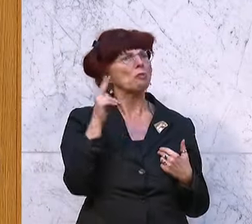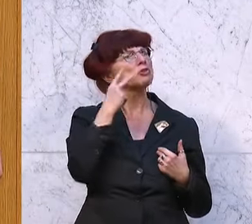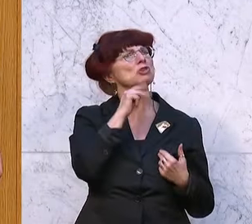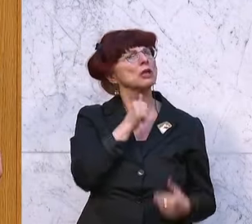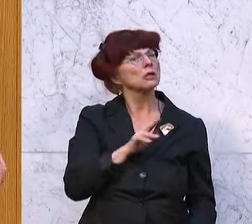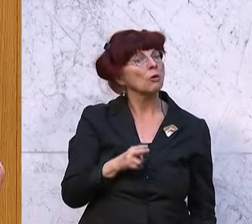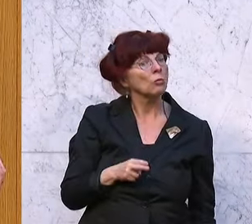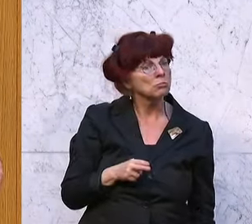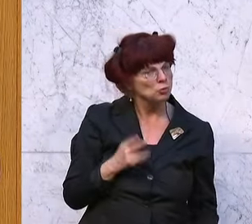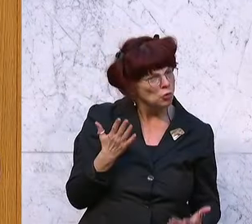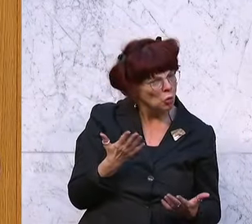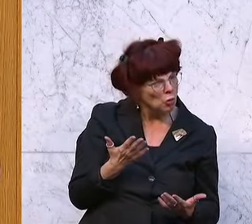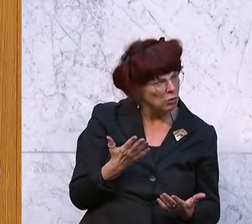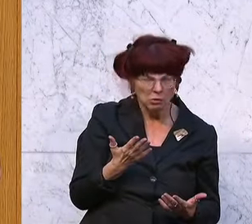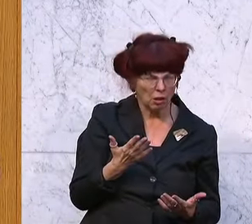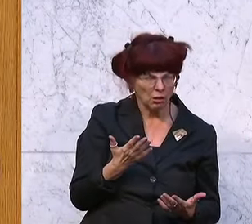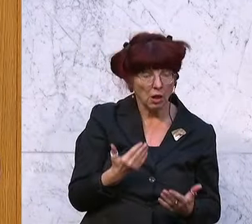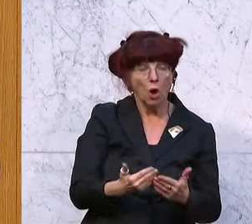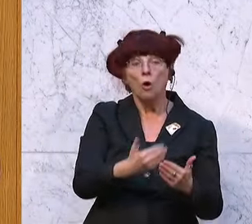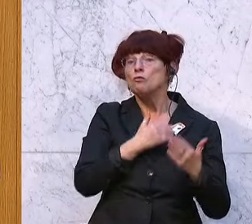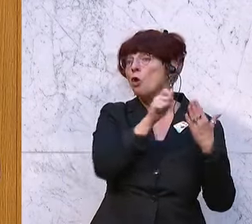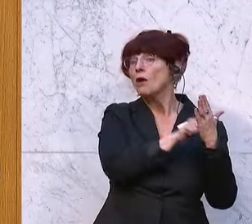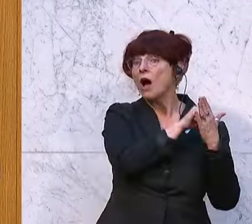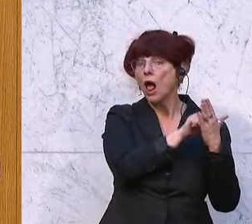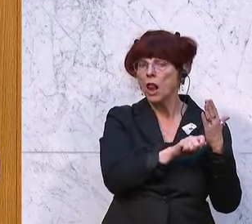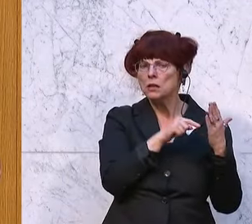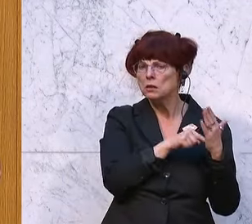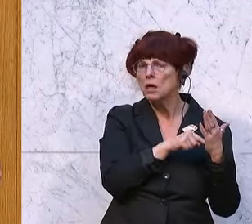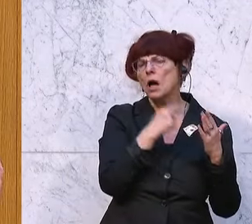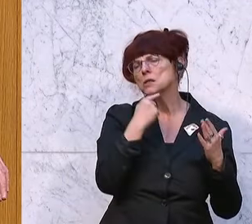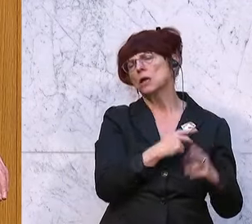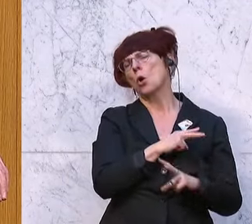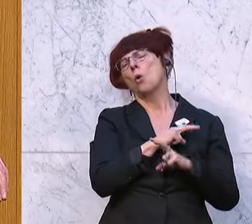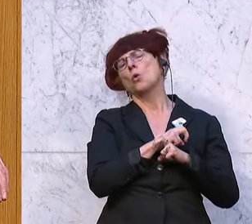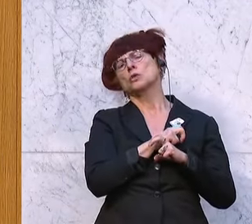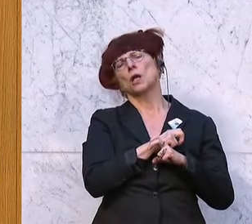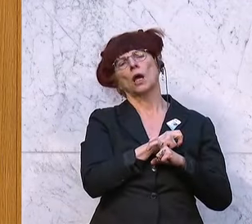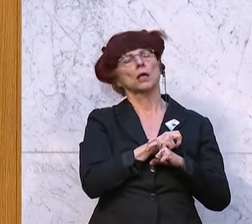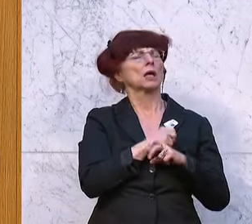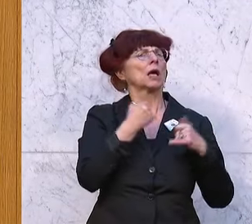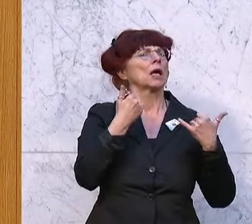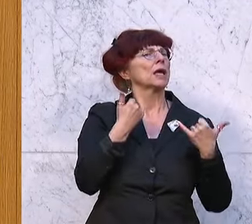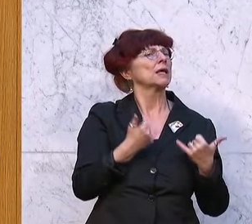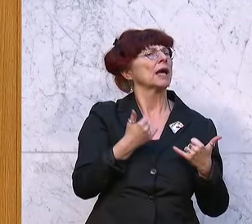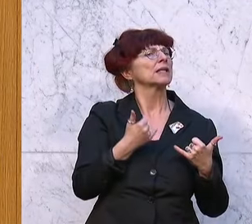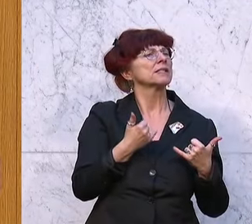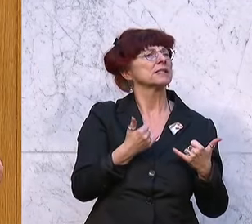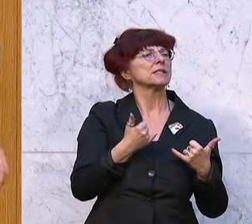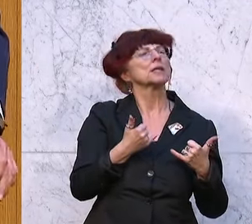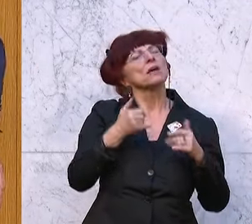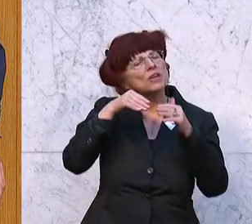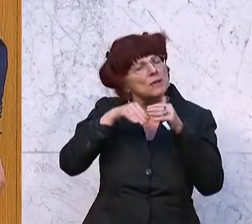Also vor der Wahl, vor der Wahl, die Rede davon, dass Österreich jetzt am Ende, ja am Ende einer